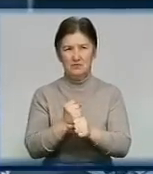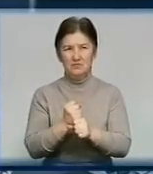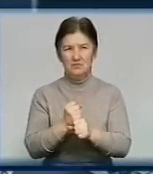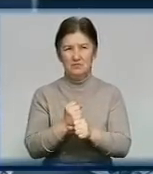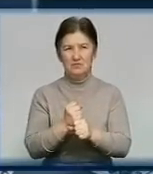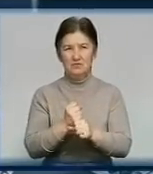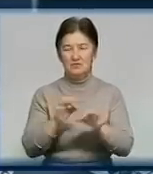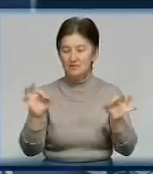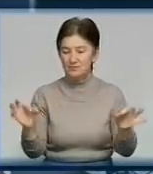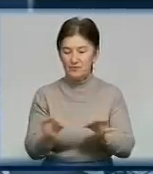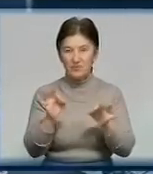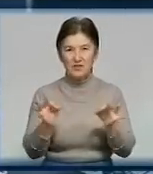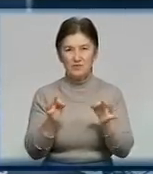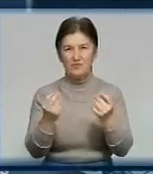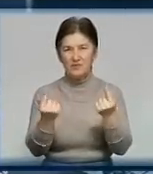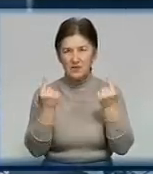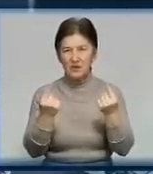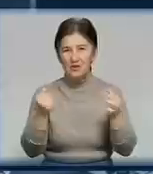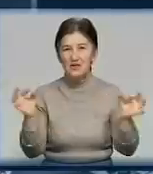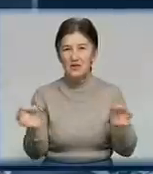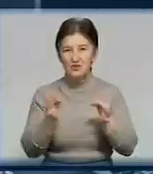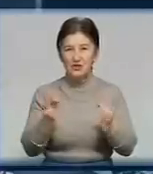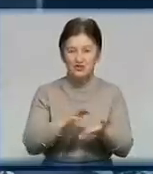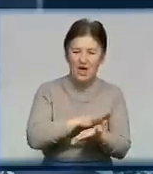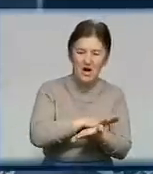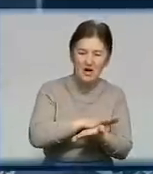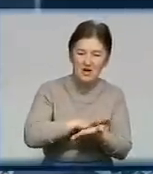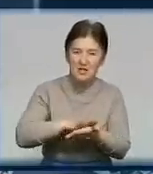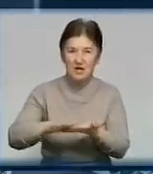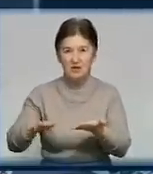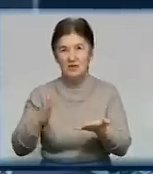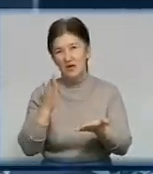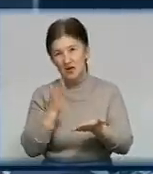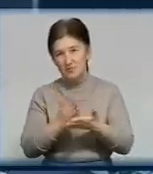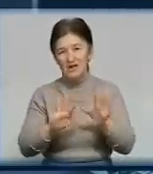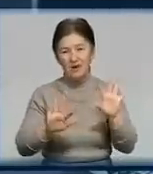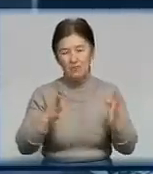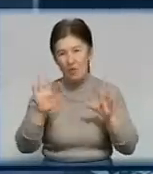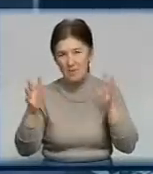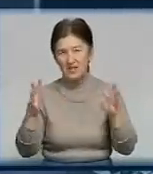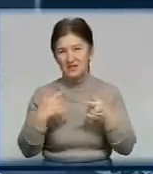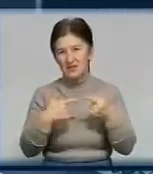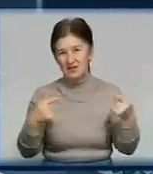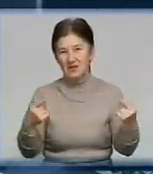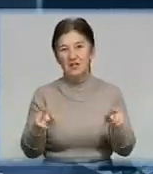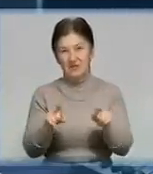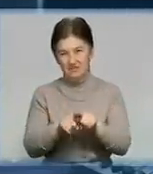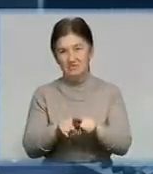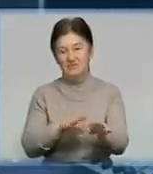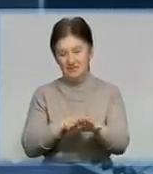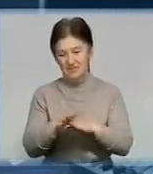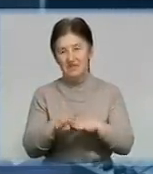Нічого грандіозного свого роду, воно ніколи гладко не проходит. Пили свої определені моменти, але вони так чи інакше вирішались.